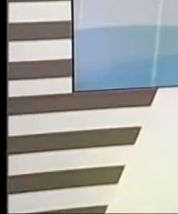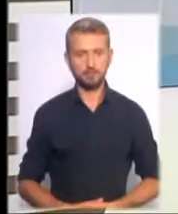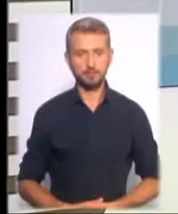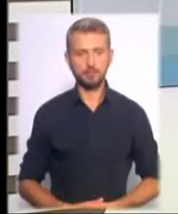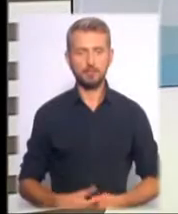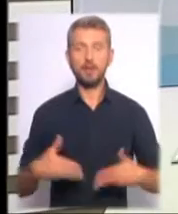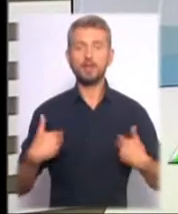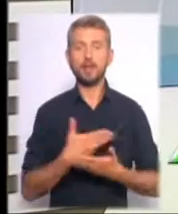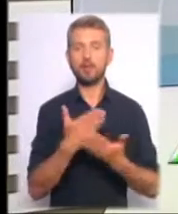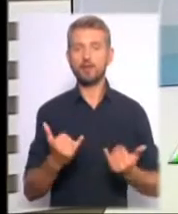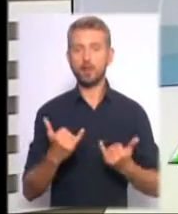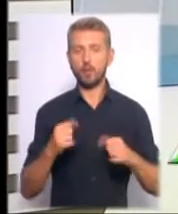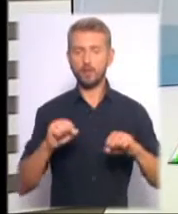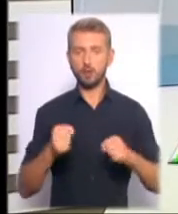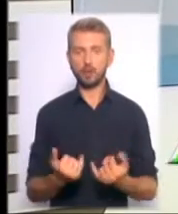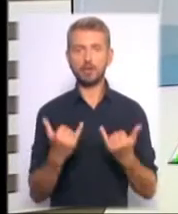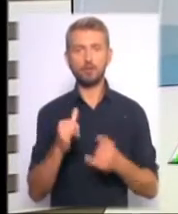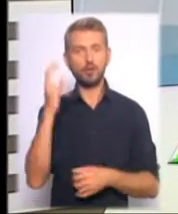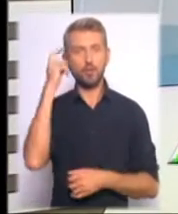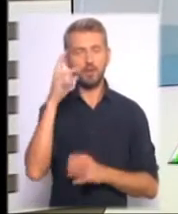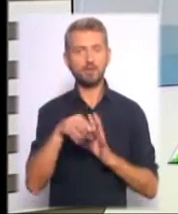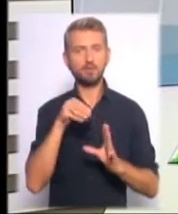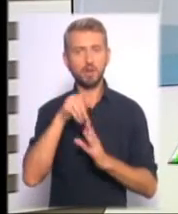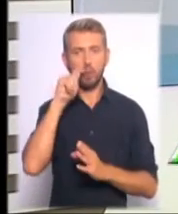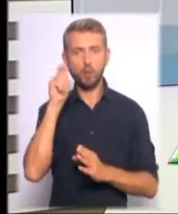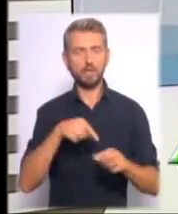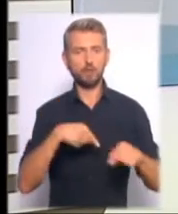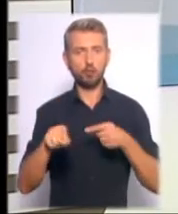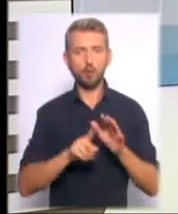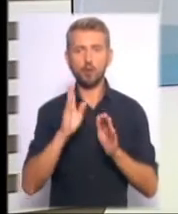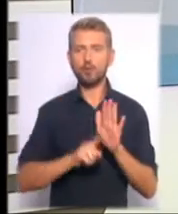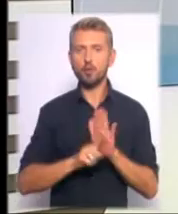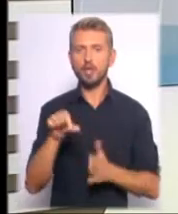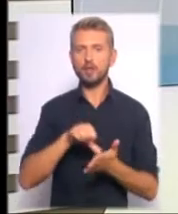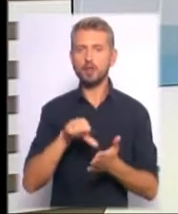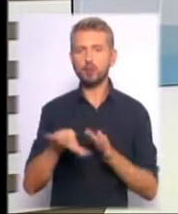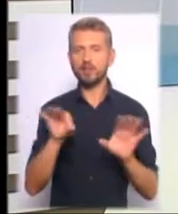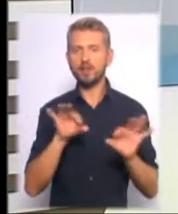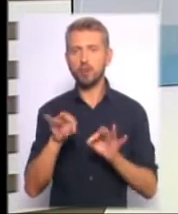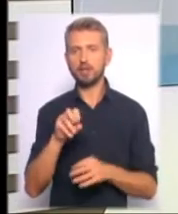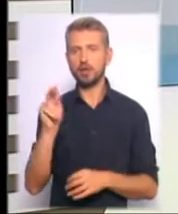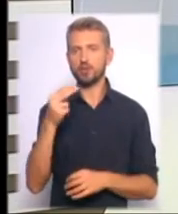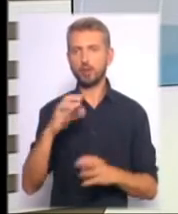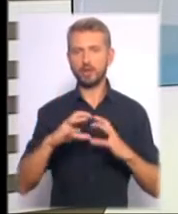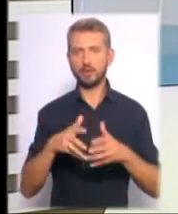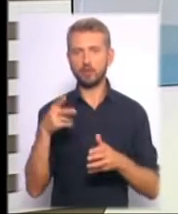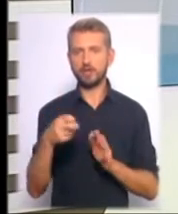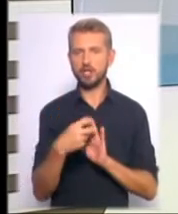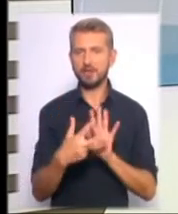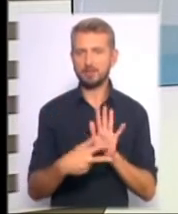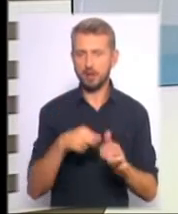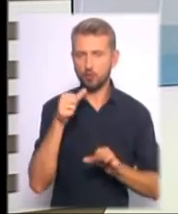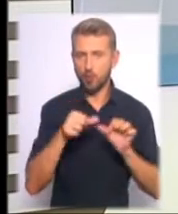Вітаю вас, шановні друзі. Сьогодні у Києві збірна України з футболу розпочне виступи у відборі на Чемпіонат світу 2018